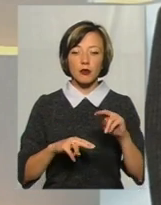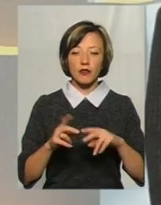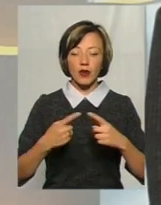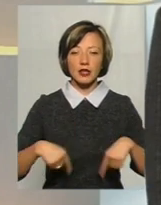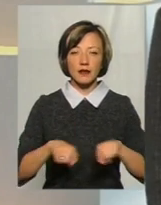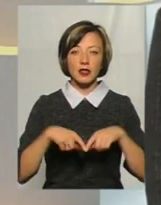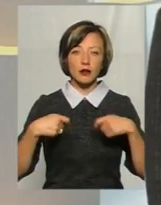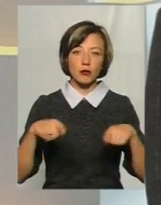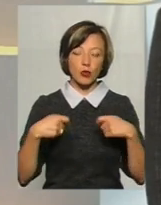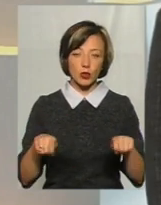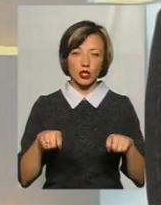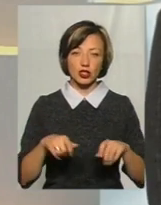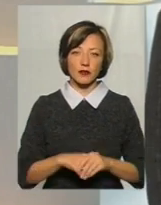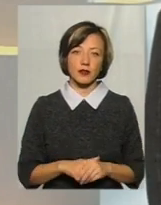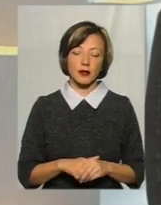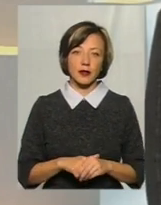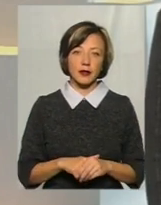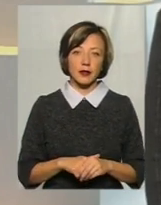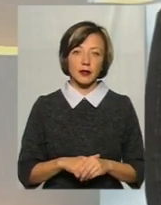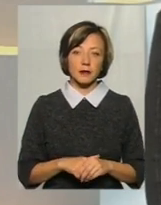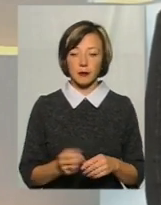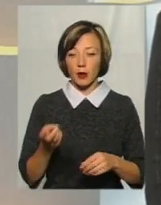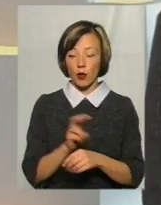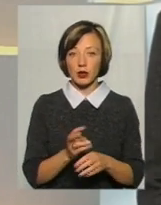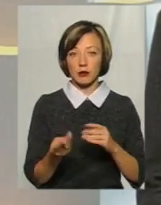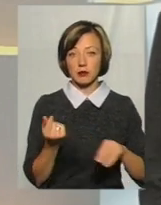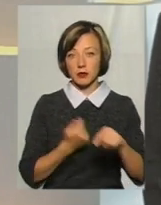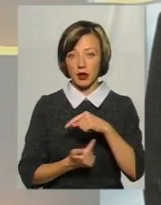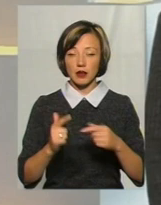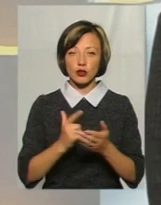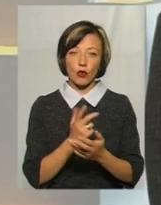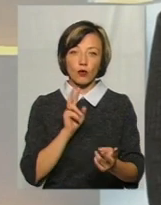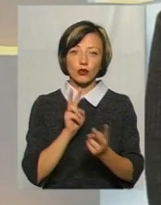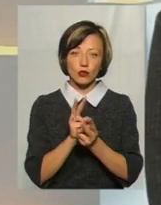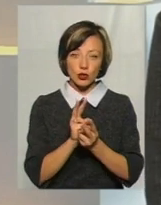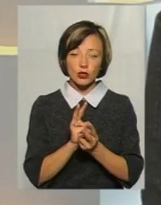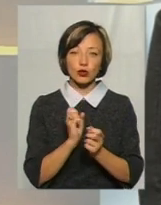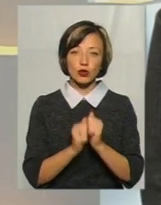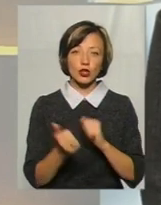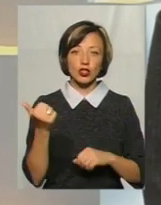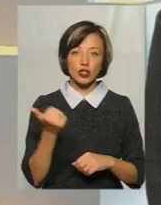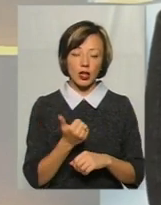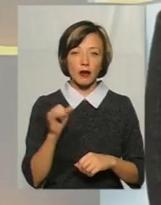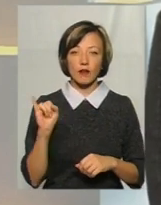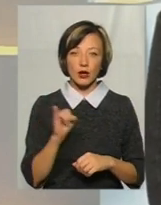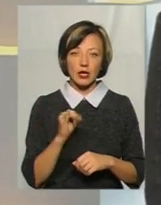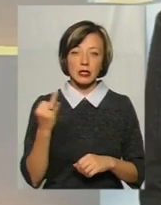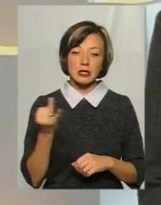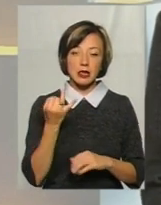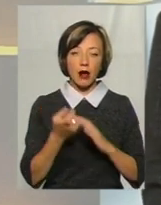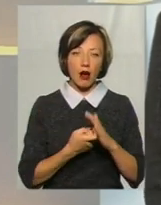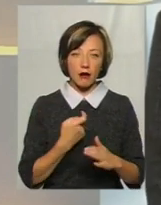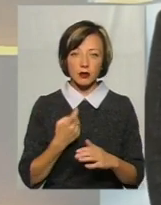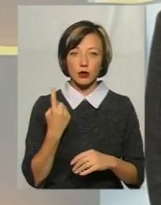Тобто, приходить підприємець на чергову зустріч щотижнево і цікавиться